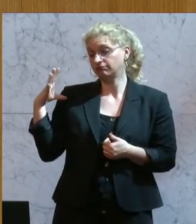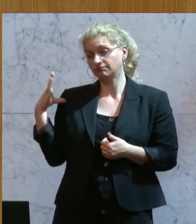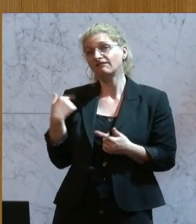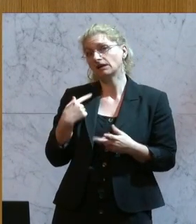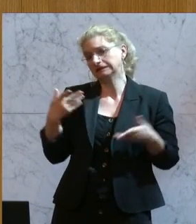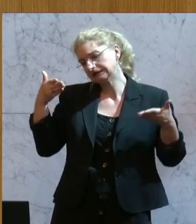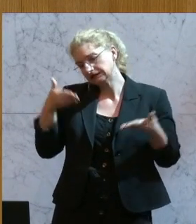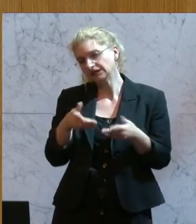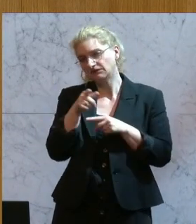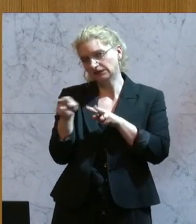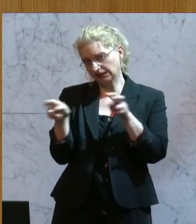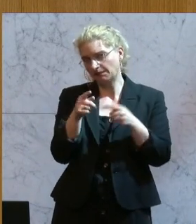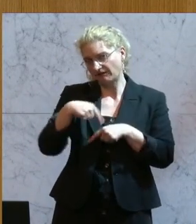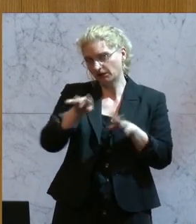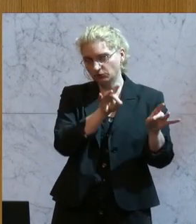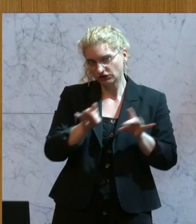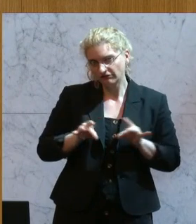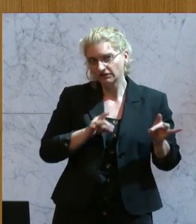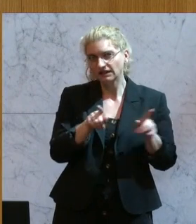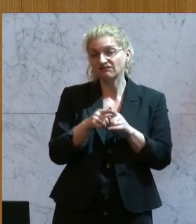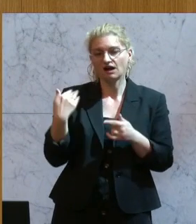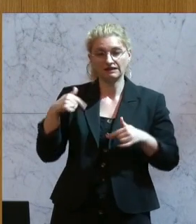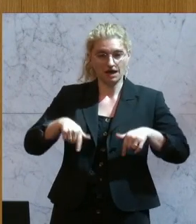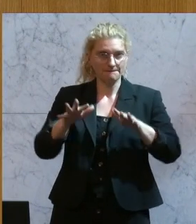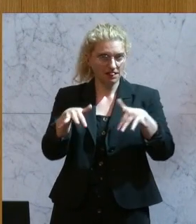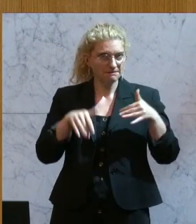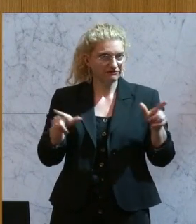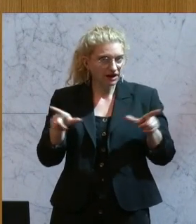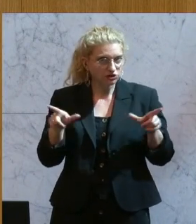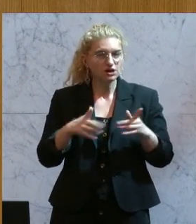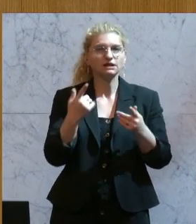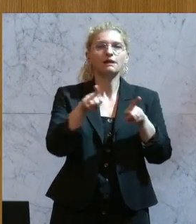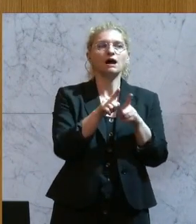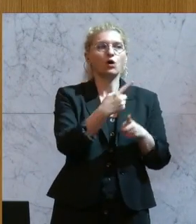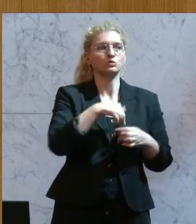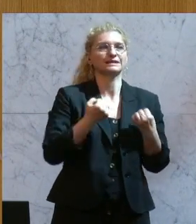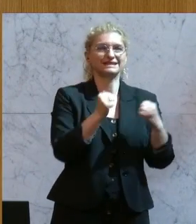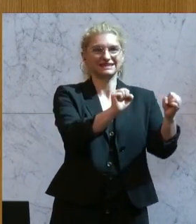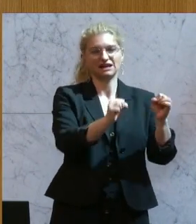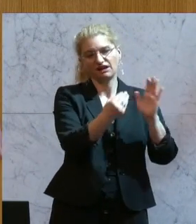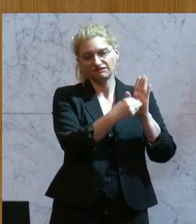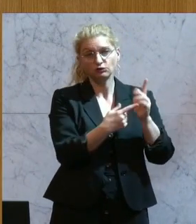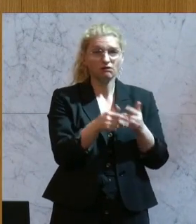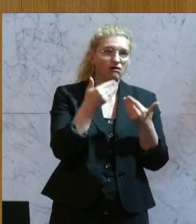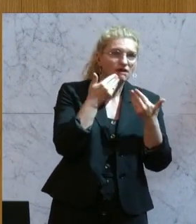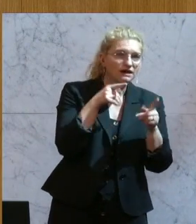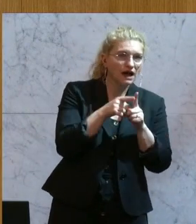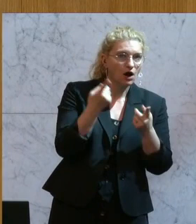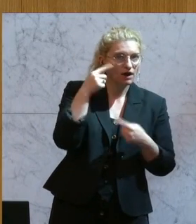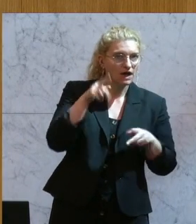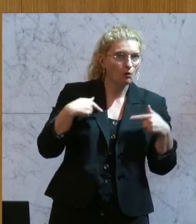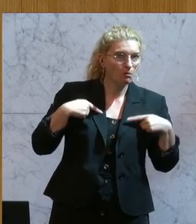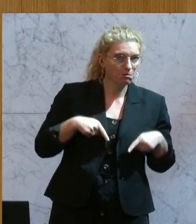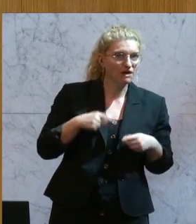intensiv uns mit diesem Thema auseinandergesetzt haben, mit einer Veranstaltung hier im Parlament, als auch mit unserer Initiative. Und danke da auch an den Herrn Oppmann